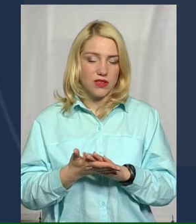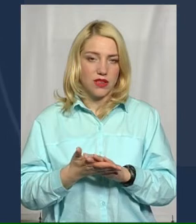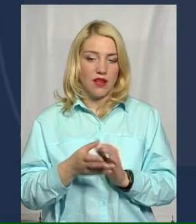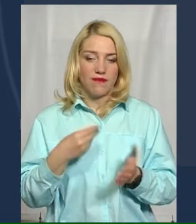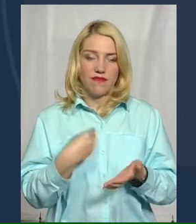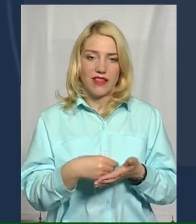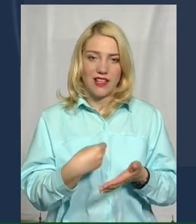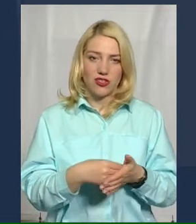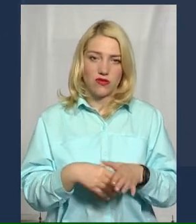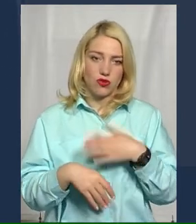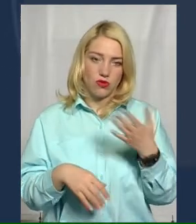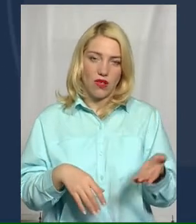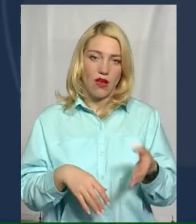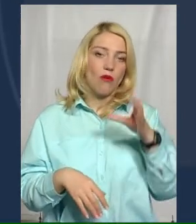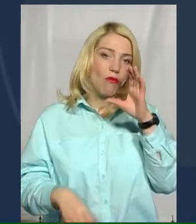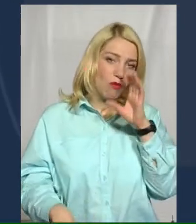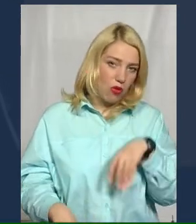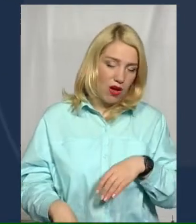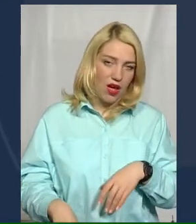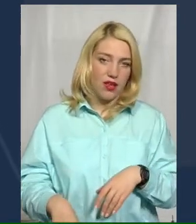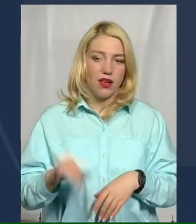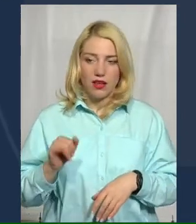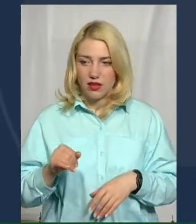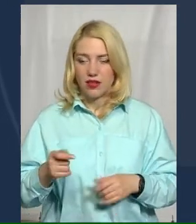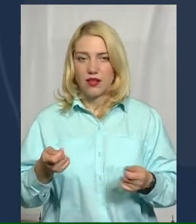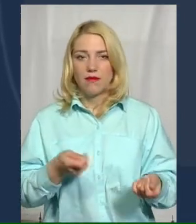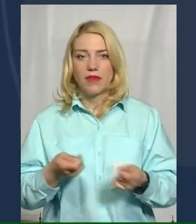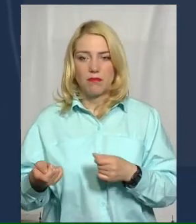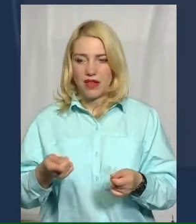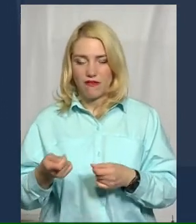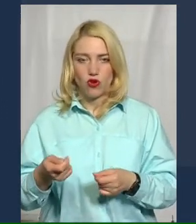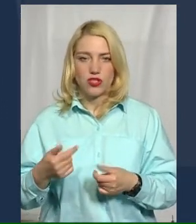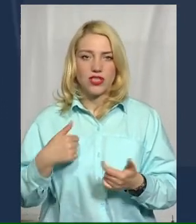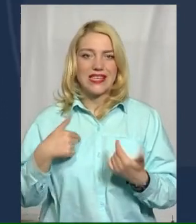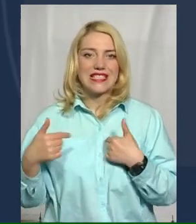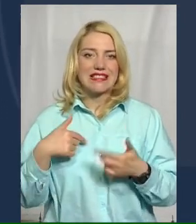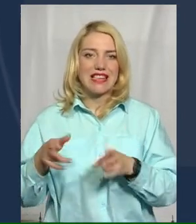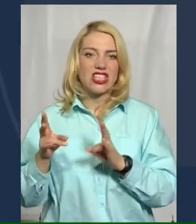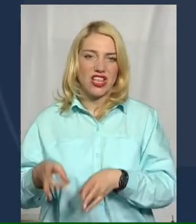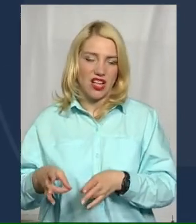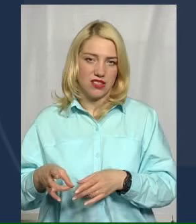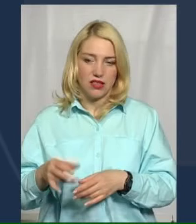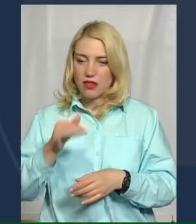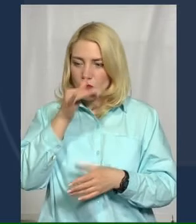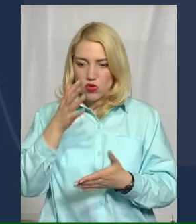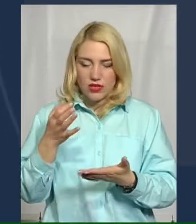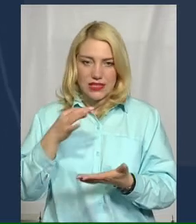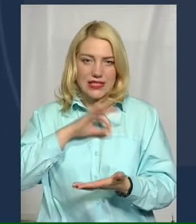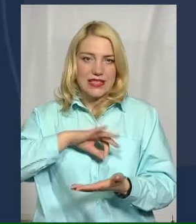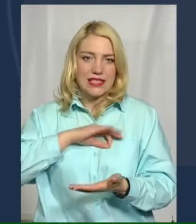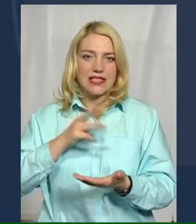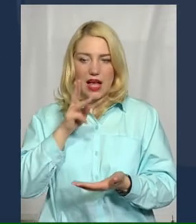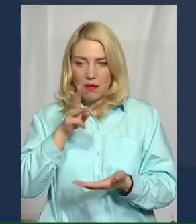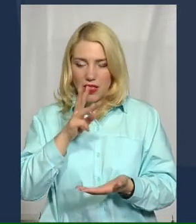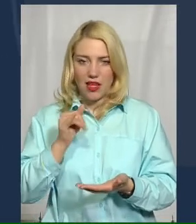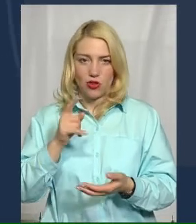сторона слухає, і трим більше і перевозчик страдає. Він не може заробити на зарплату і на топливо. Обрубати